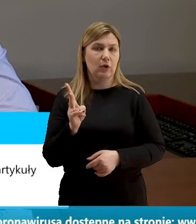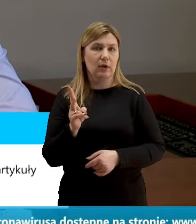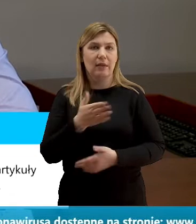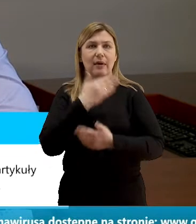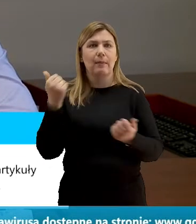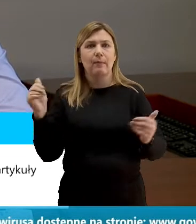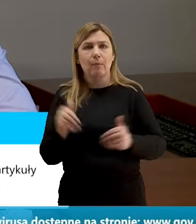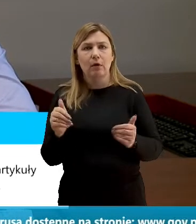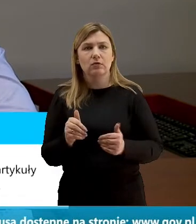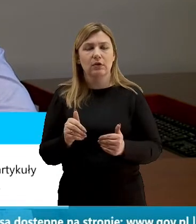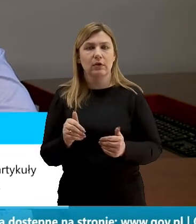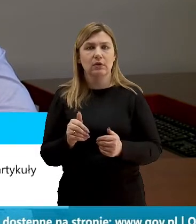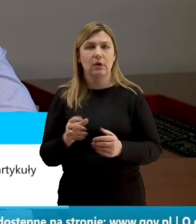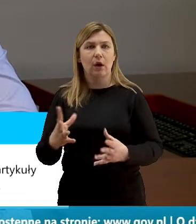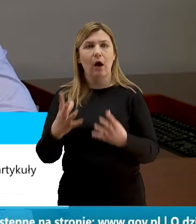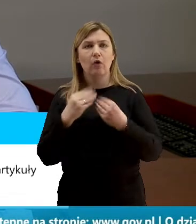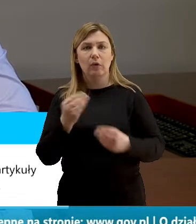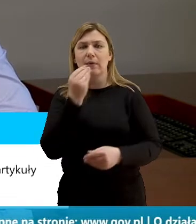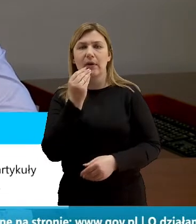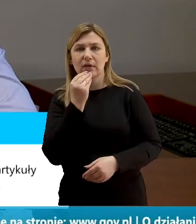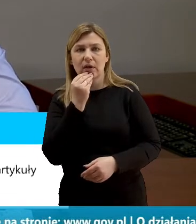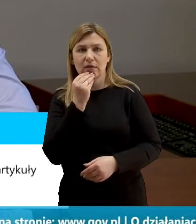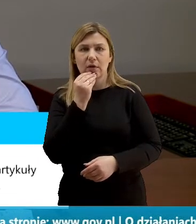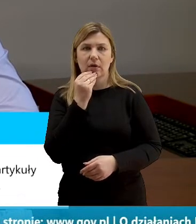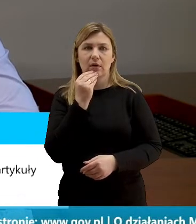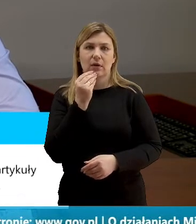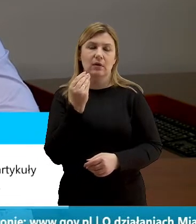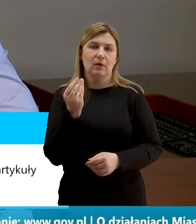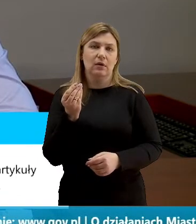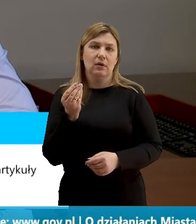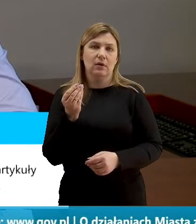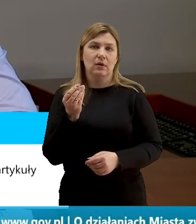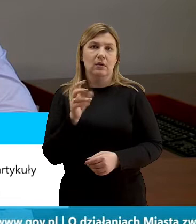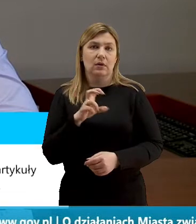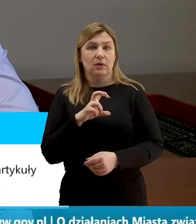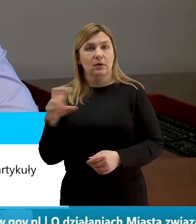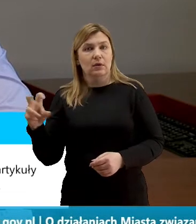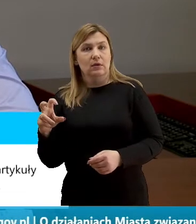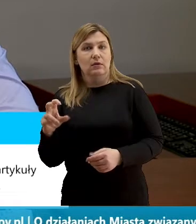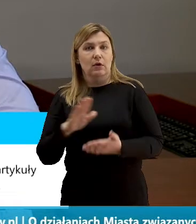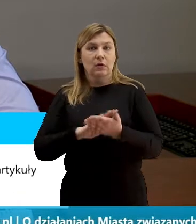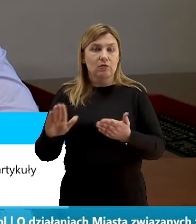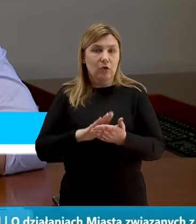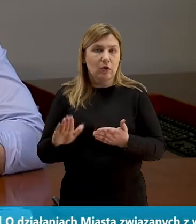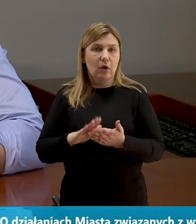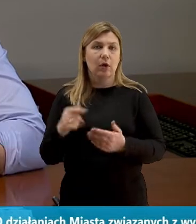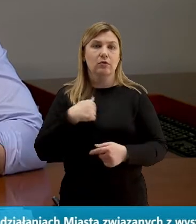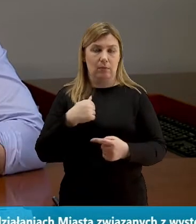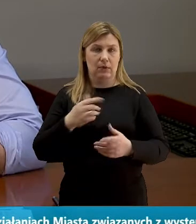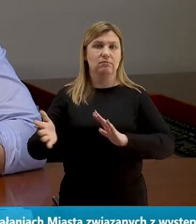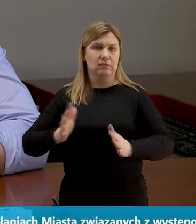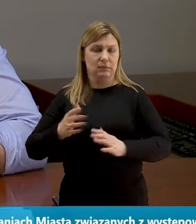otrzymania produktów żywnościowych czy sanitarnych to my oczywiście o to zadbamy